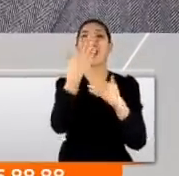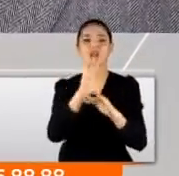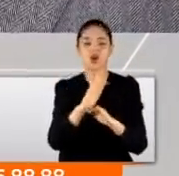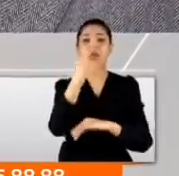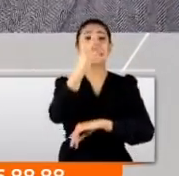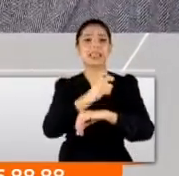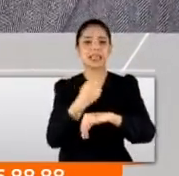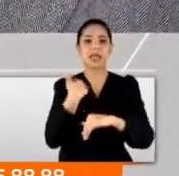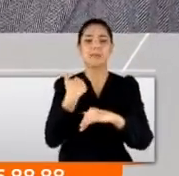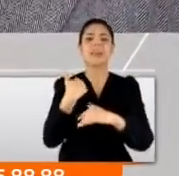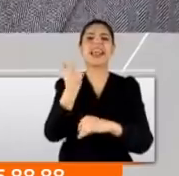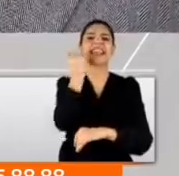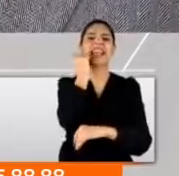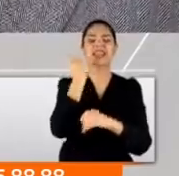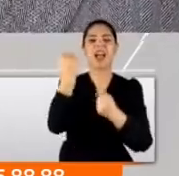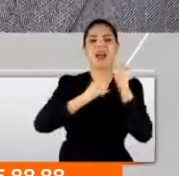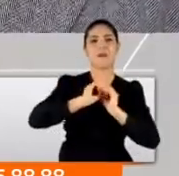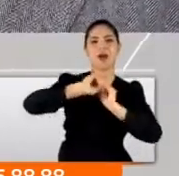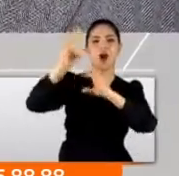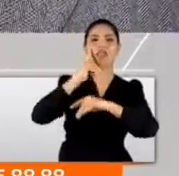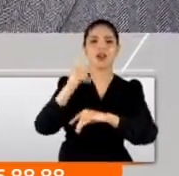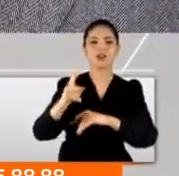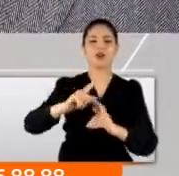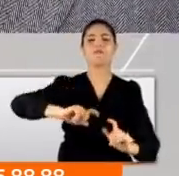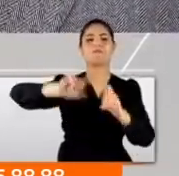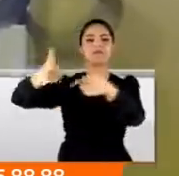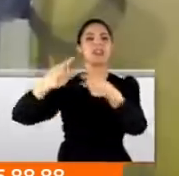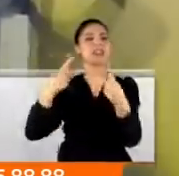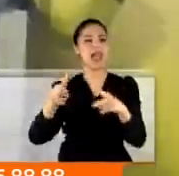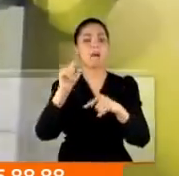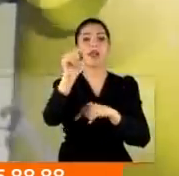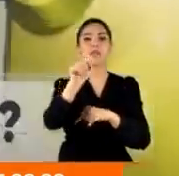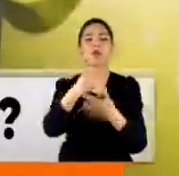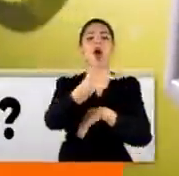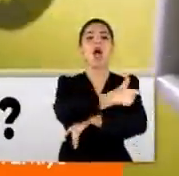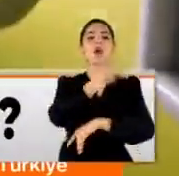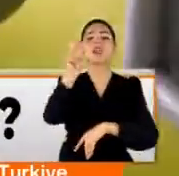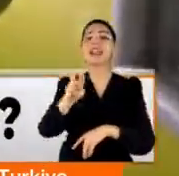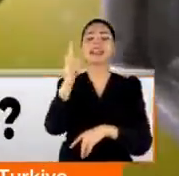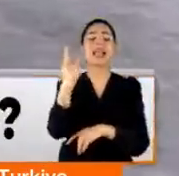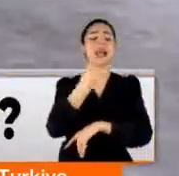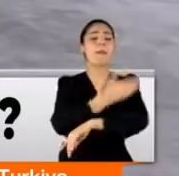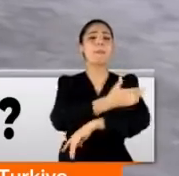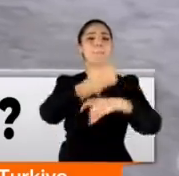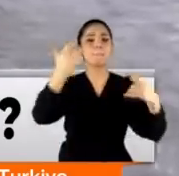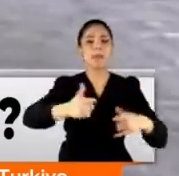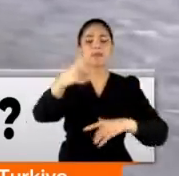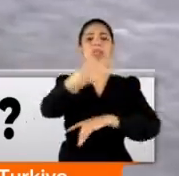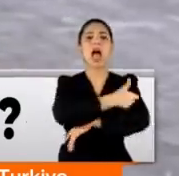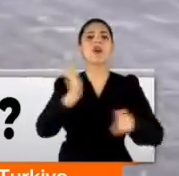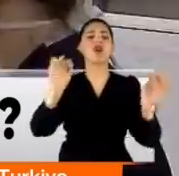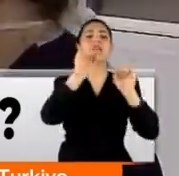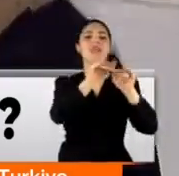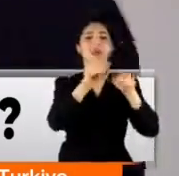2 saat içerisinde biz yedek araçlarla o aşıyı oradan boşaltabiliyoruz. Aşılar 81 ildeki aşı depolarında muhafaza